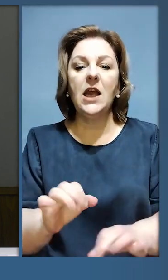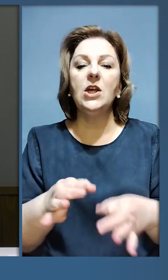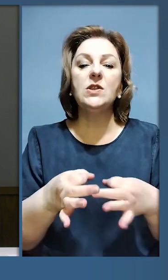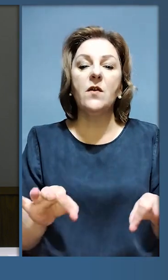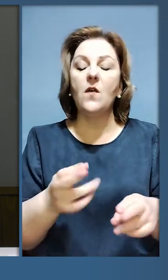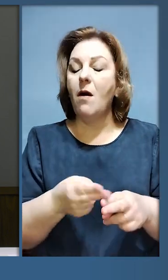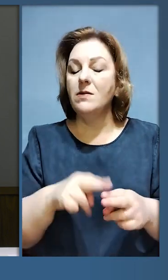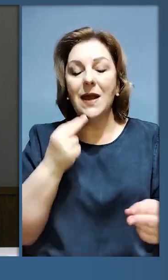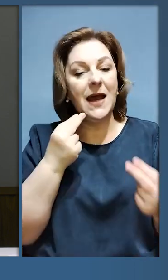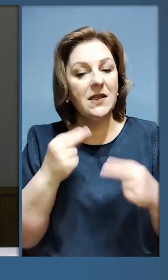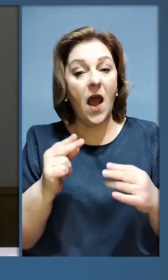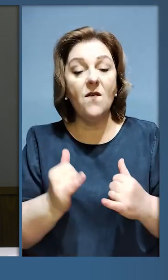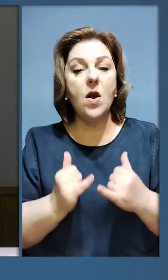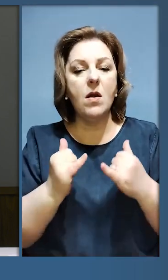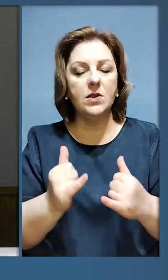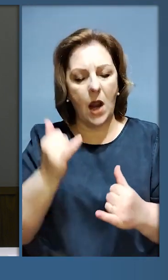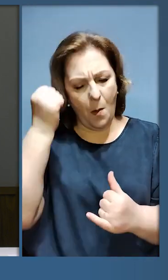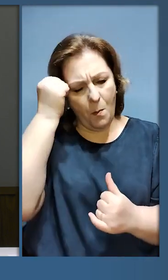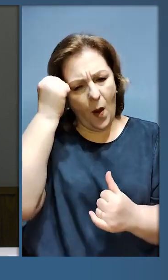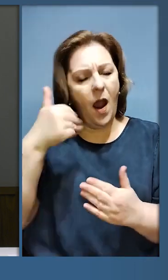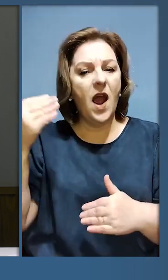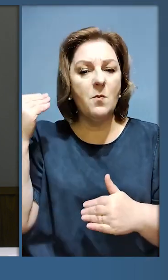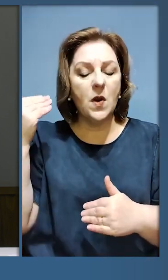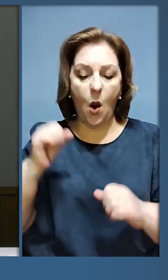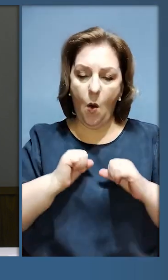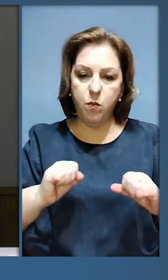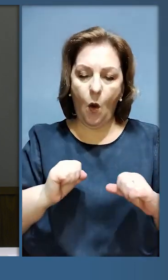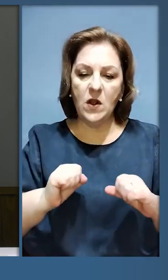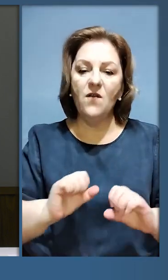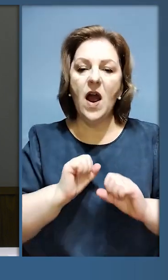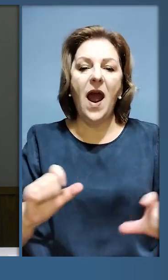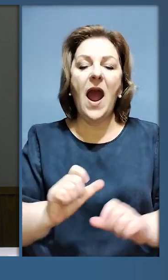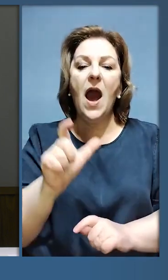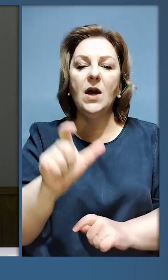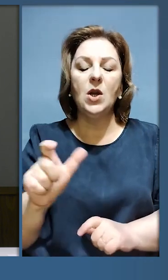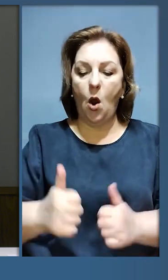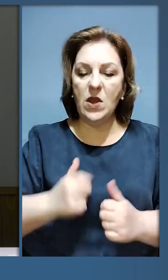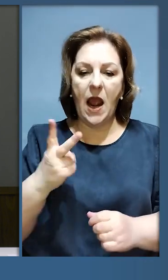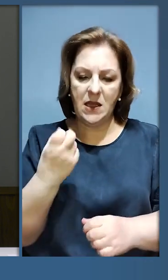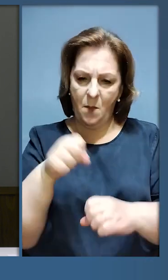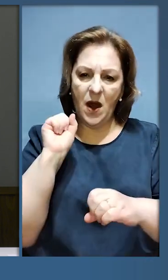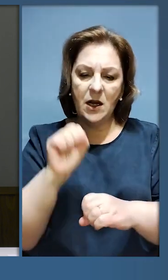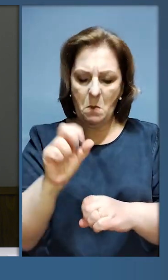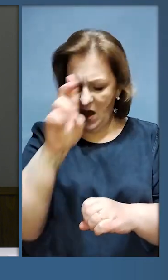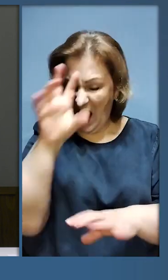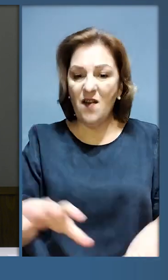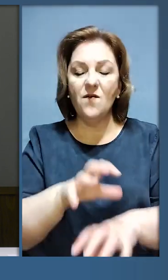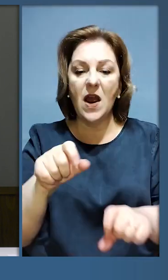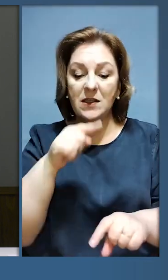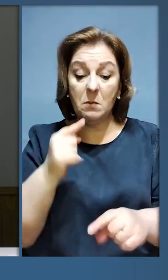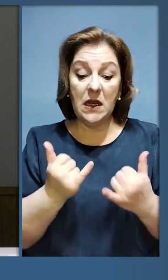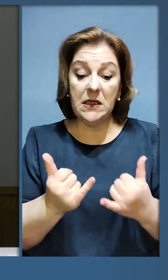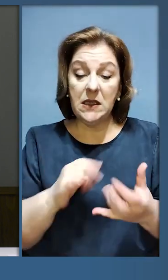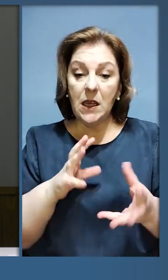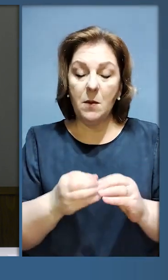захисників свободи. це найкраще вшанування пам'яті і подвигу героїв, які перемогли імперію